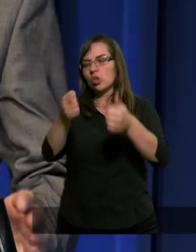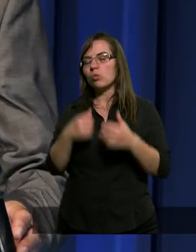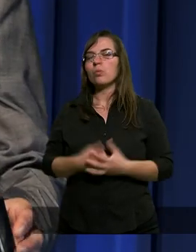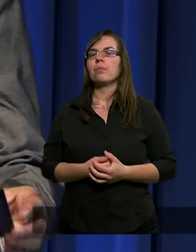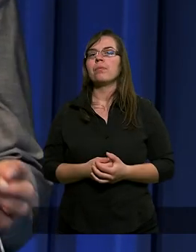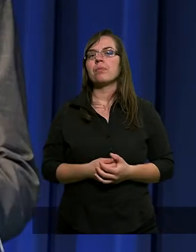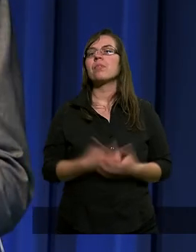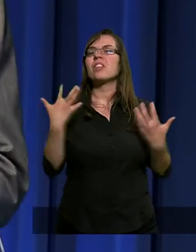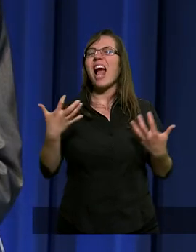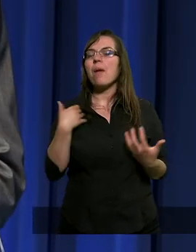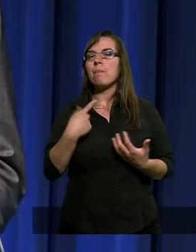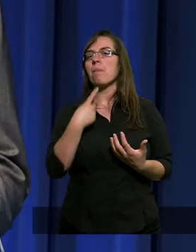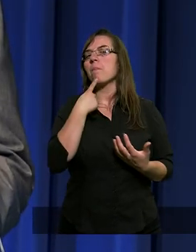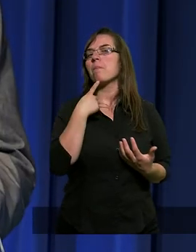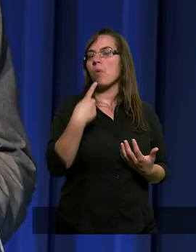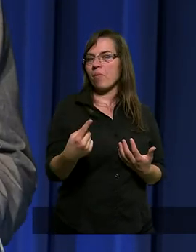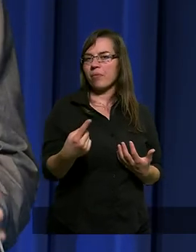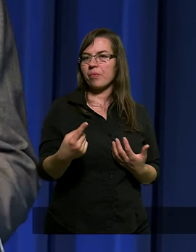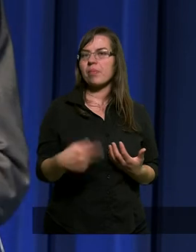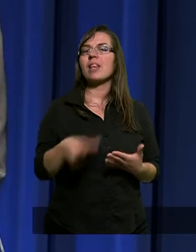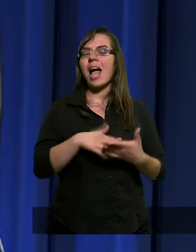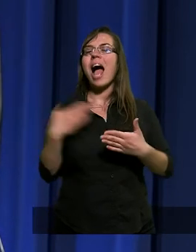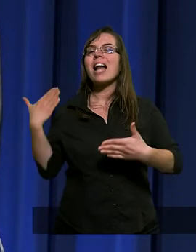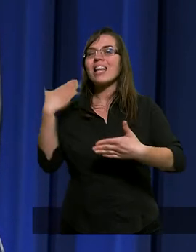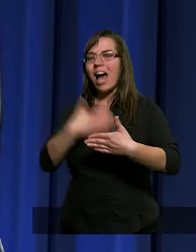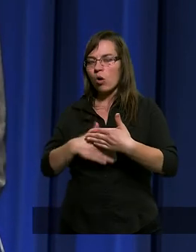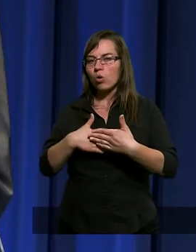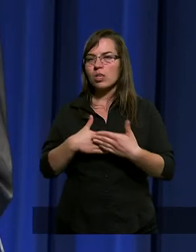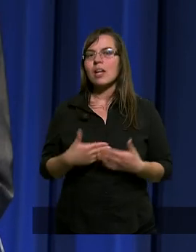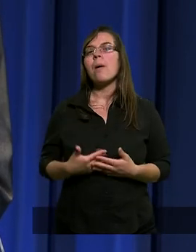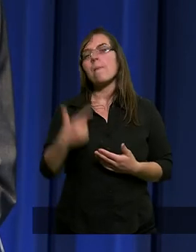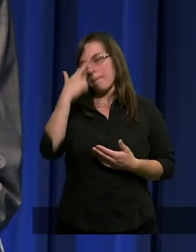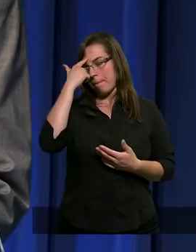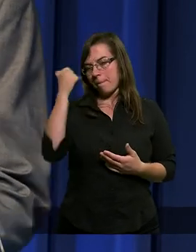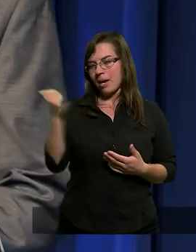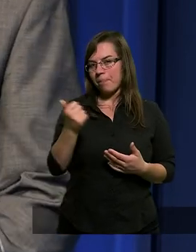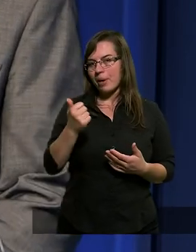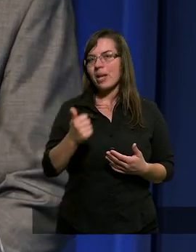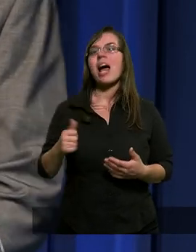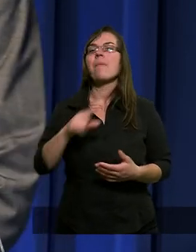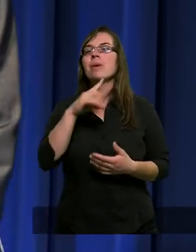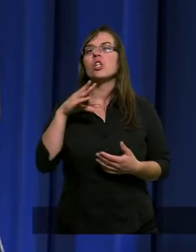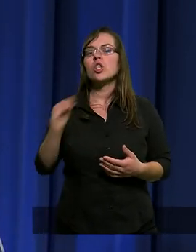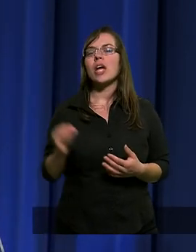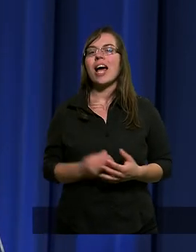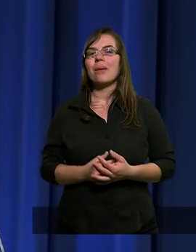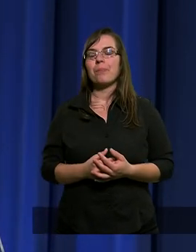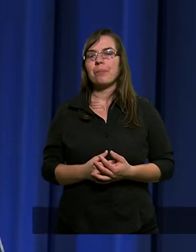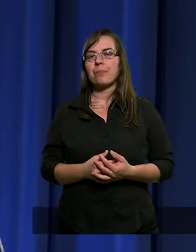Chciałbym powiedzieć w zakończeniu pamiętajmy, że